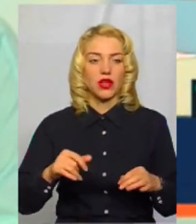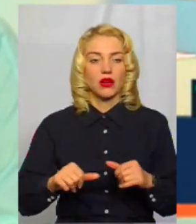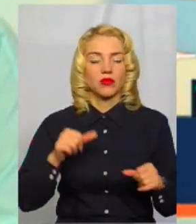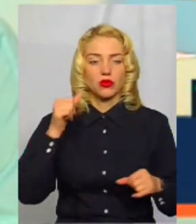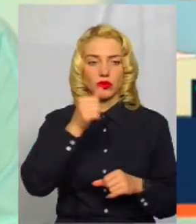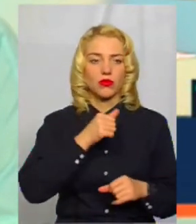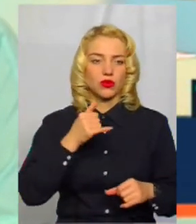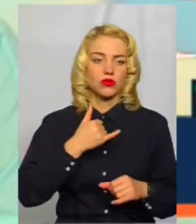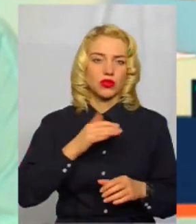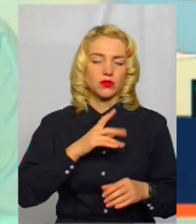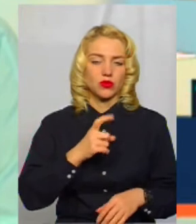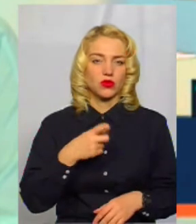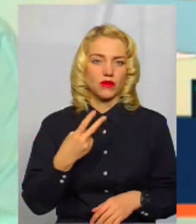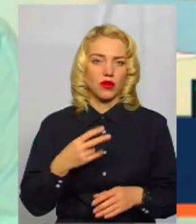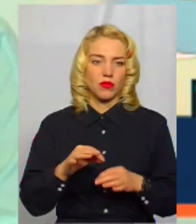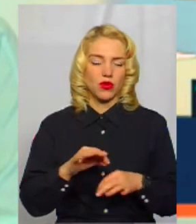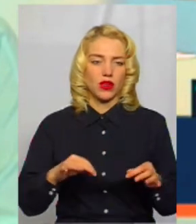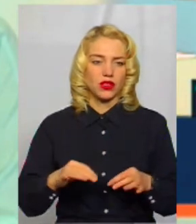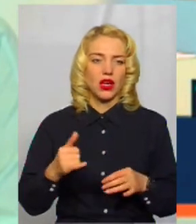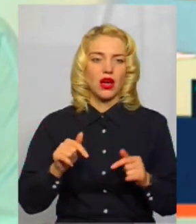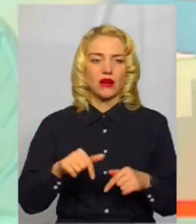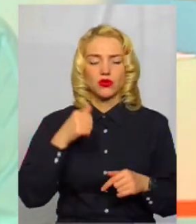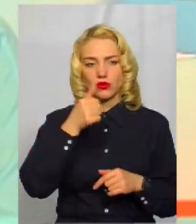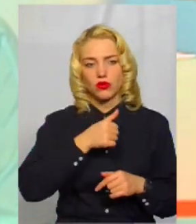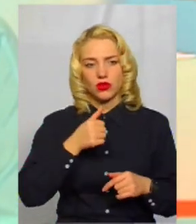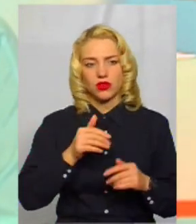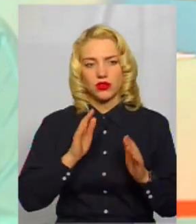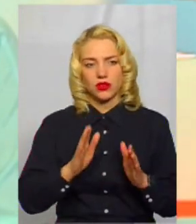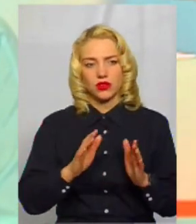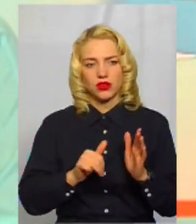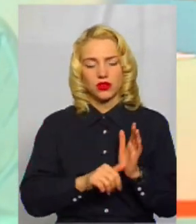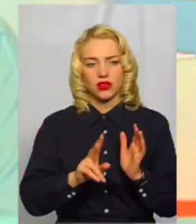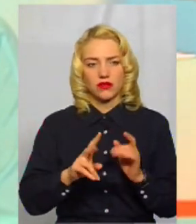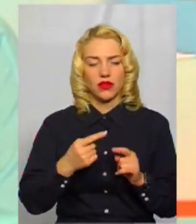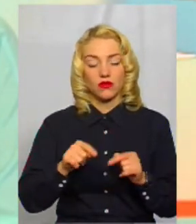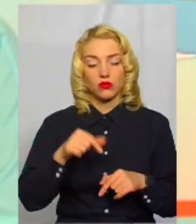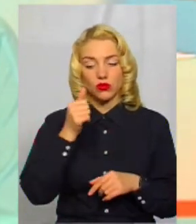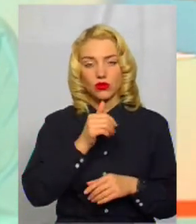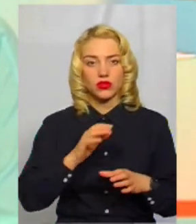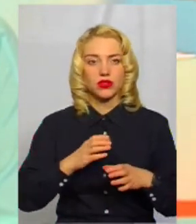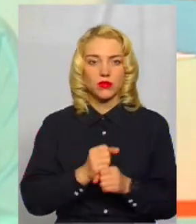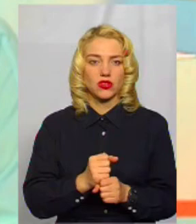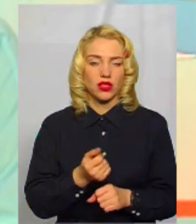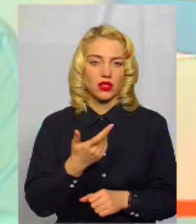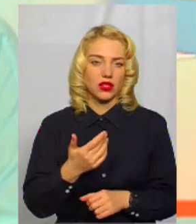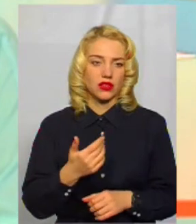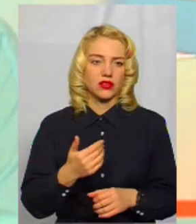В минулому році тільки в нас було 102 проєкти, і в цьому році всього 67. Тобто, в цьому році тільки зменшилась кількість проєктів.